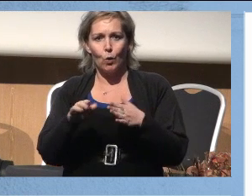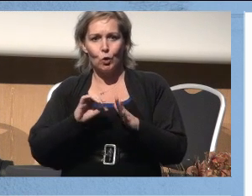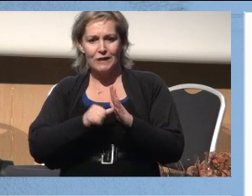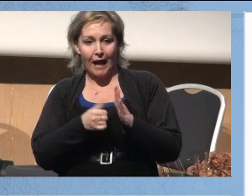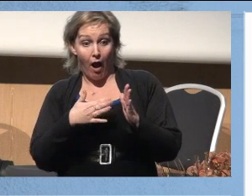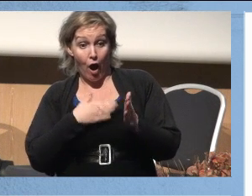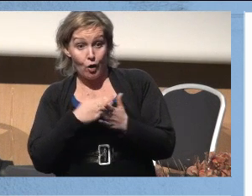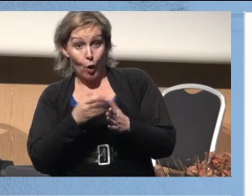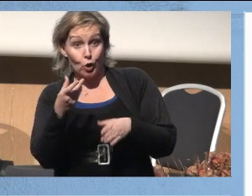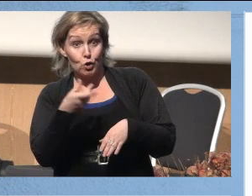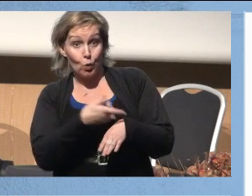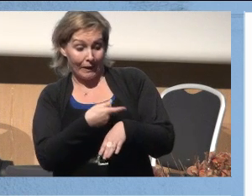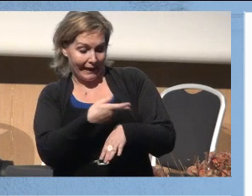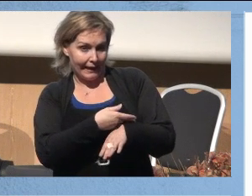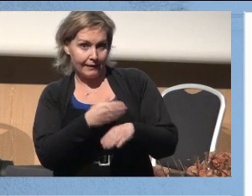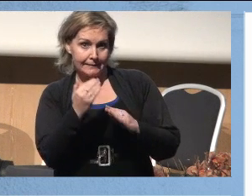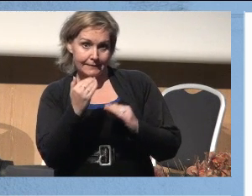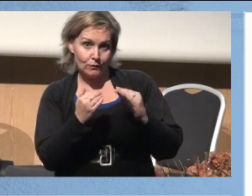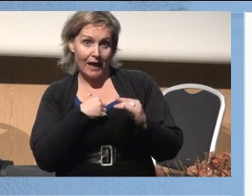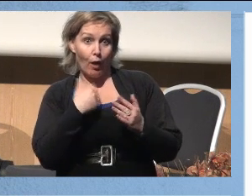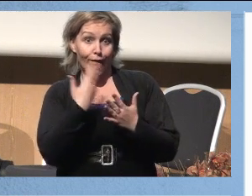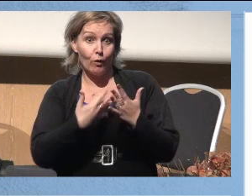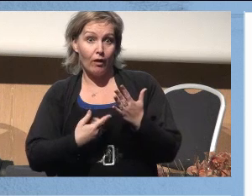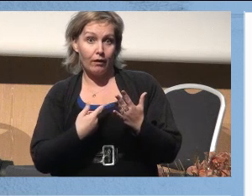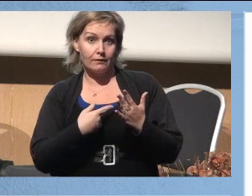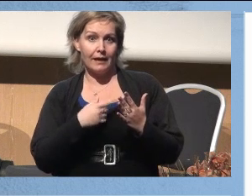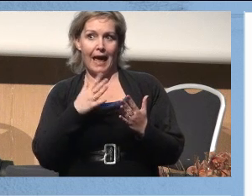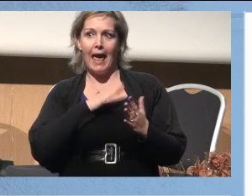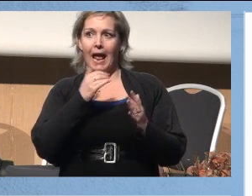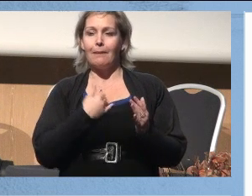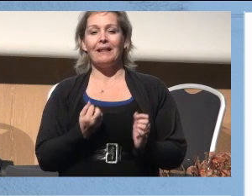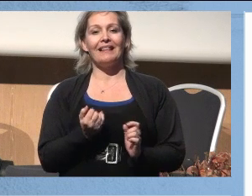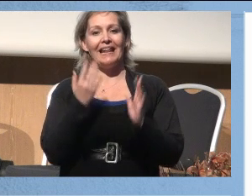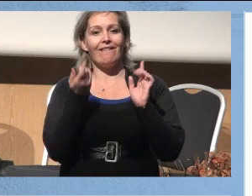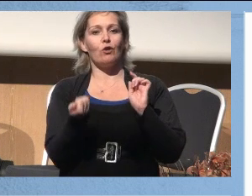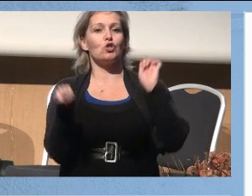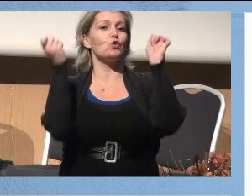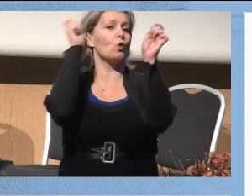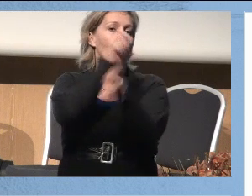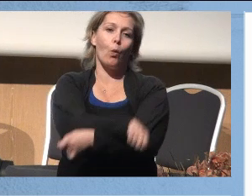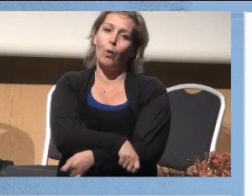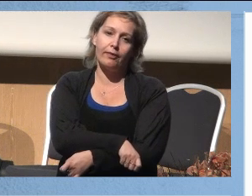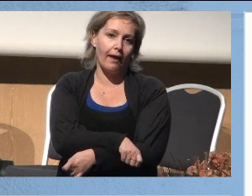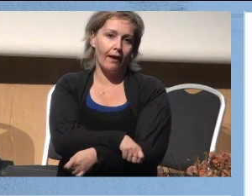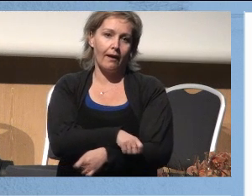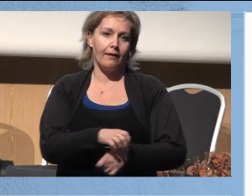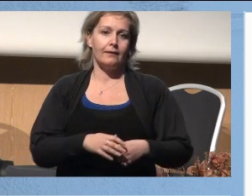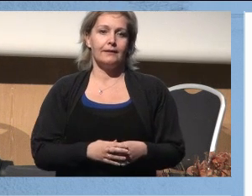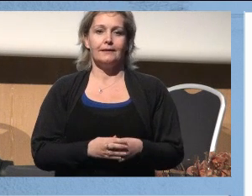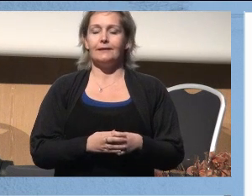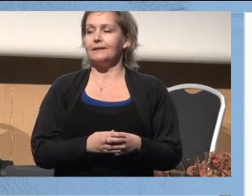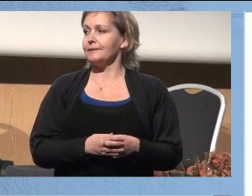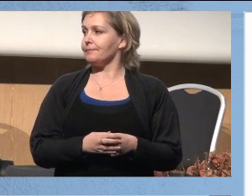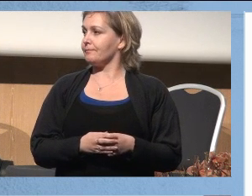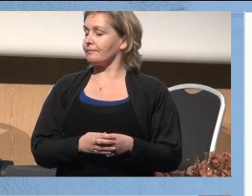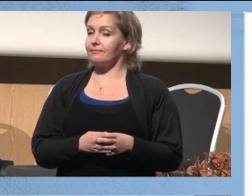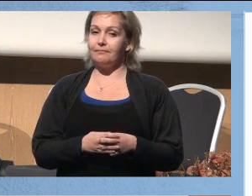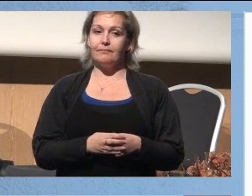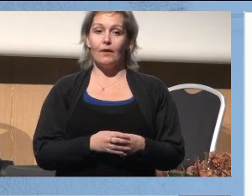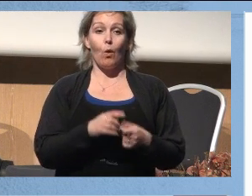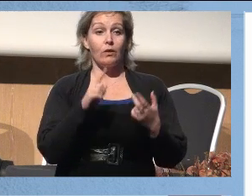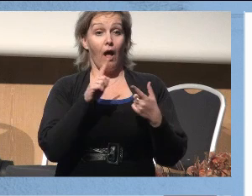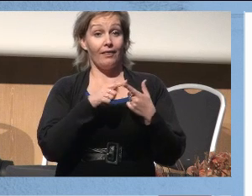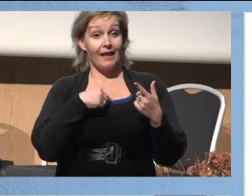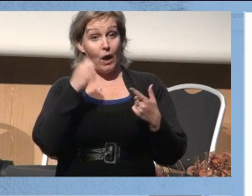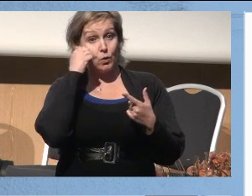sjekke om jeg har nok sukker til å holde gjennom en helt foredrag. Hele livet mitt var snudd på hodet, og det hadde ikke noe med HbA1C å gjøre. Det